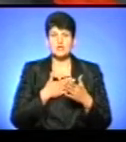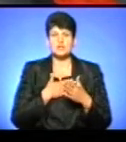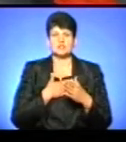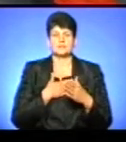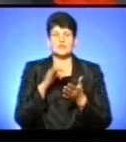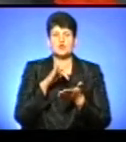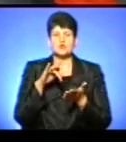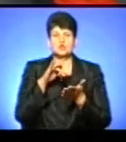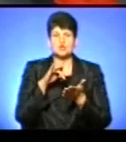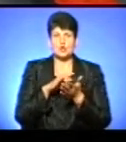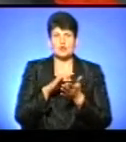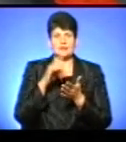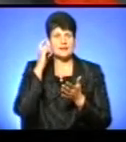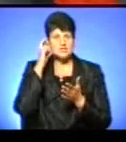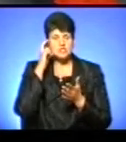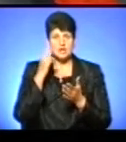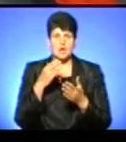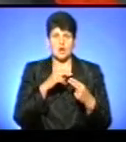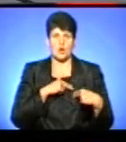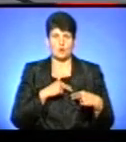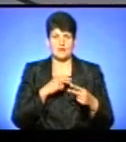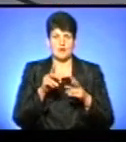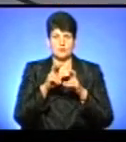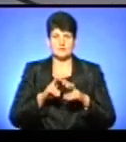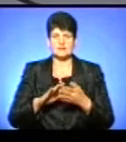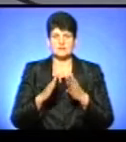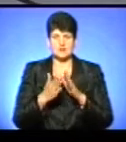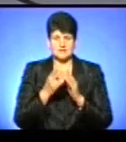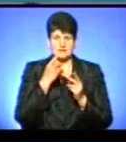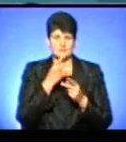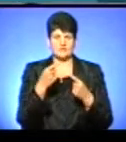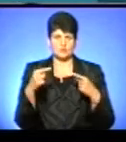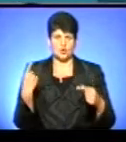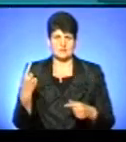проаналізували ситуацію по всій Україні. Давайте подивимося, як в інших областях.